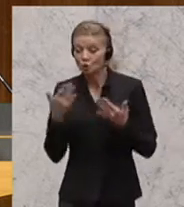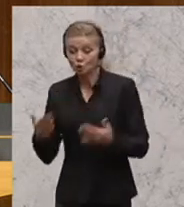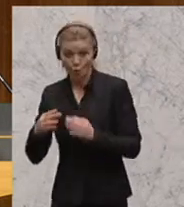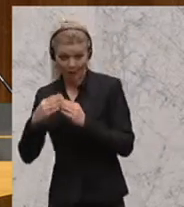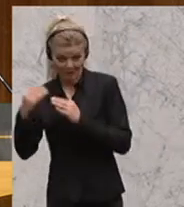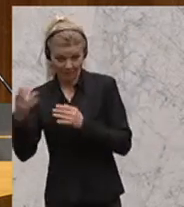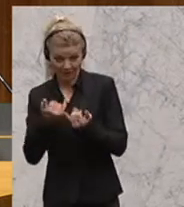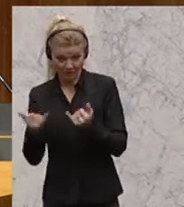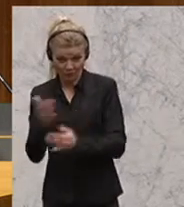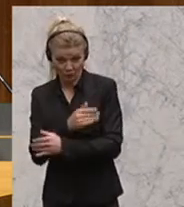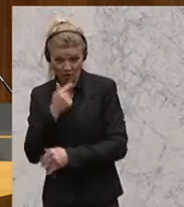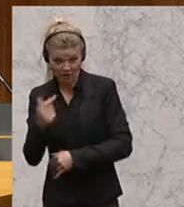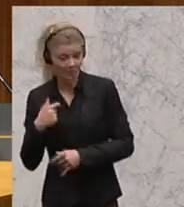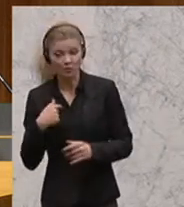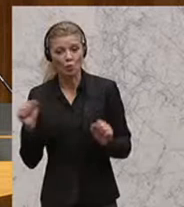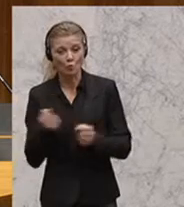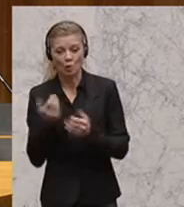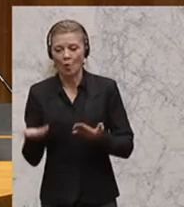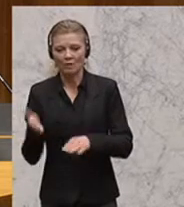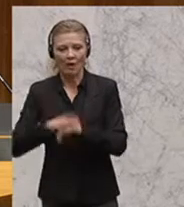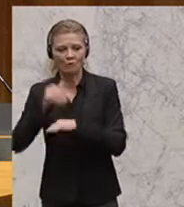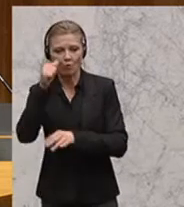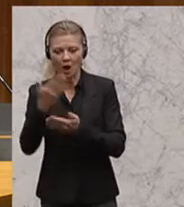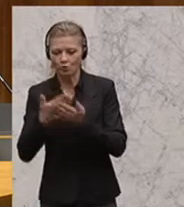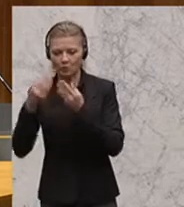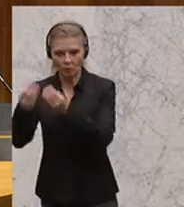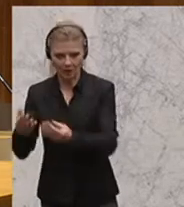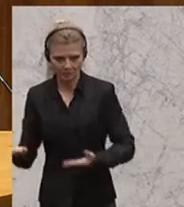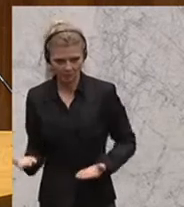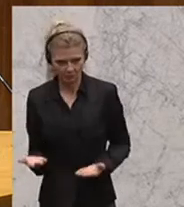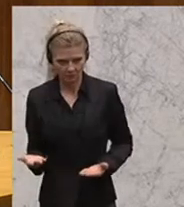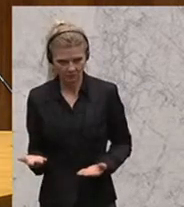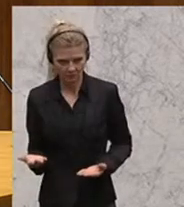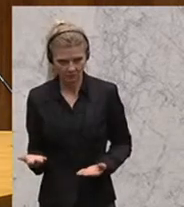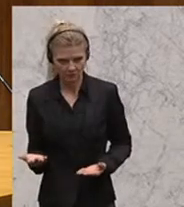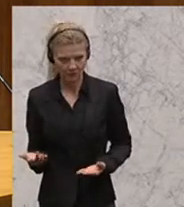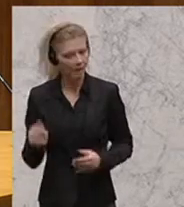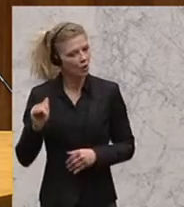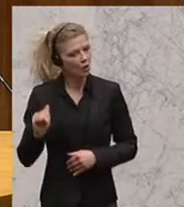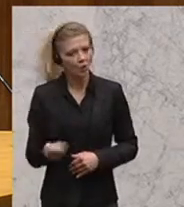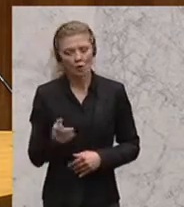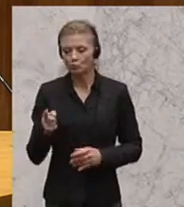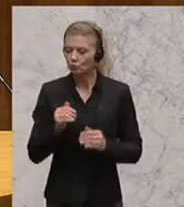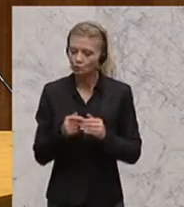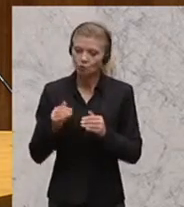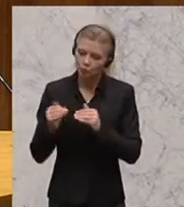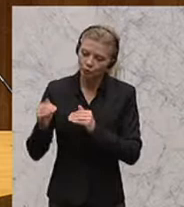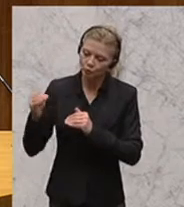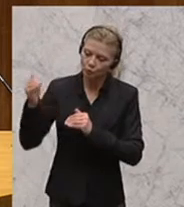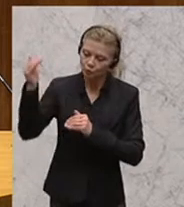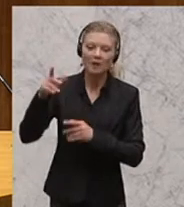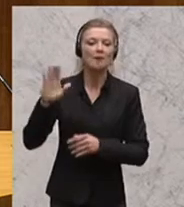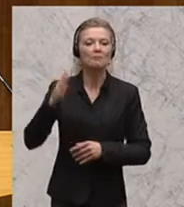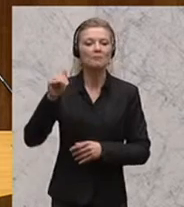damit wir nicht von anderen Staaten im zwischenstaatlichen Steuerwettbewerb über den Tisch gezogen werden. Hier war das BMF jahrelang